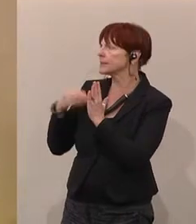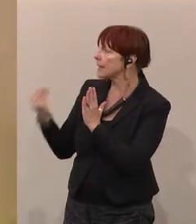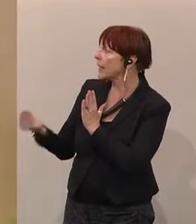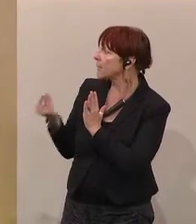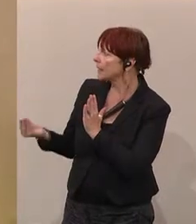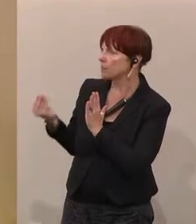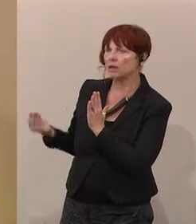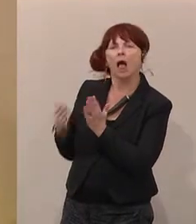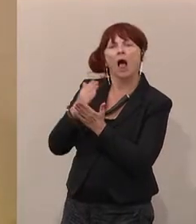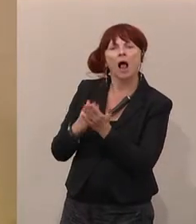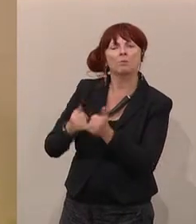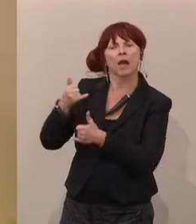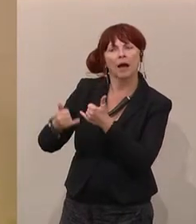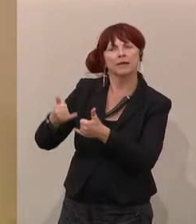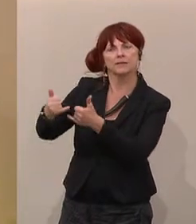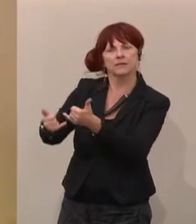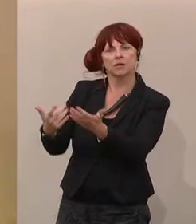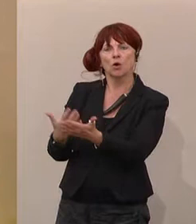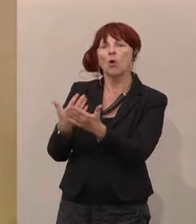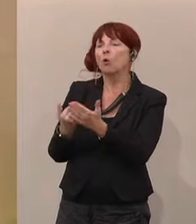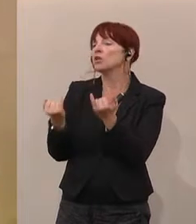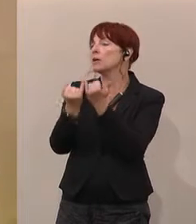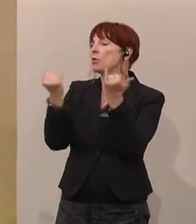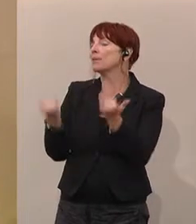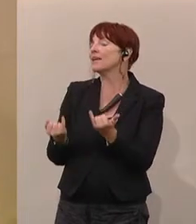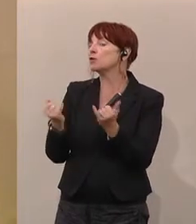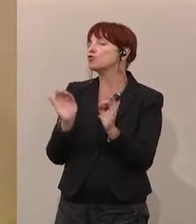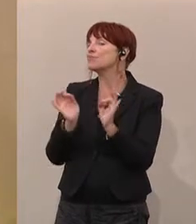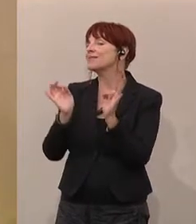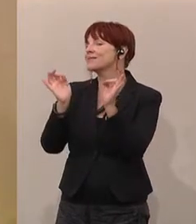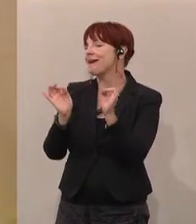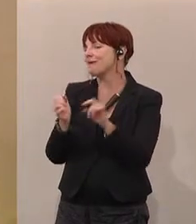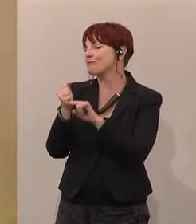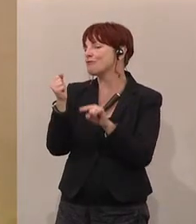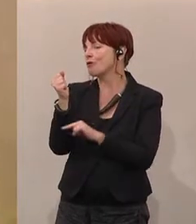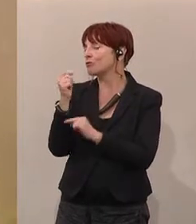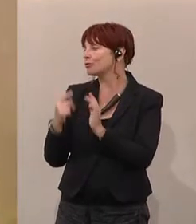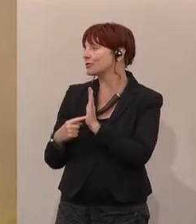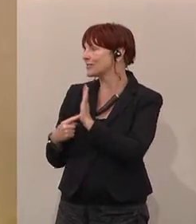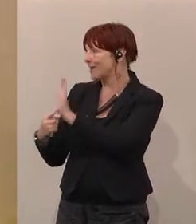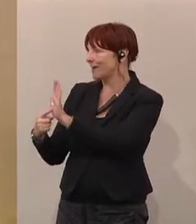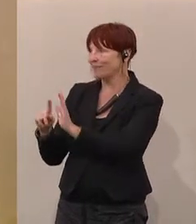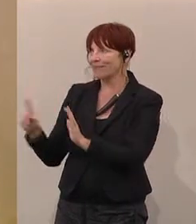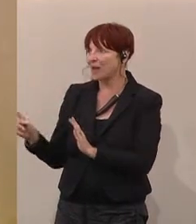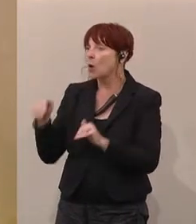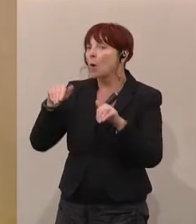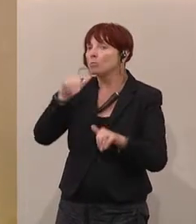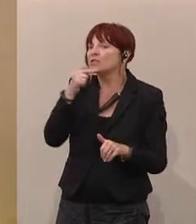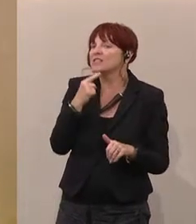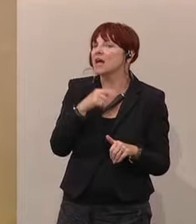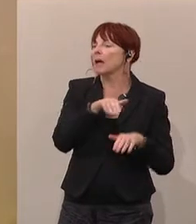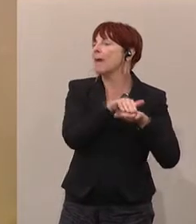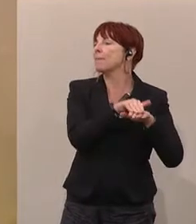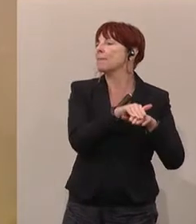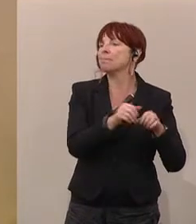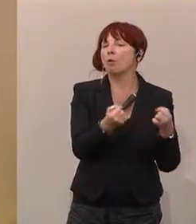und den Immobilien-Spezialfonds anzeigen. Es muss nicht angegeben werden, wer die Depotbank ist, wer